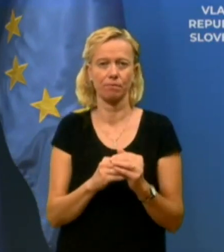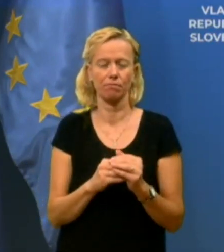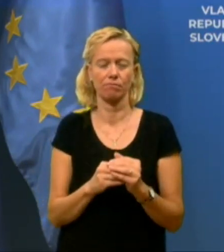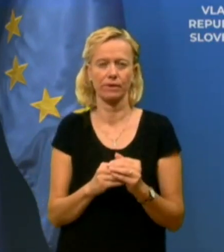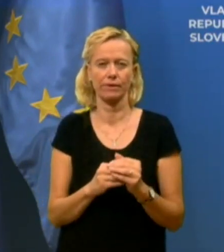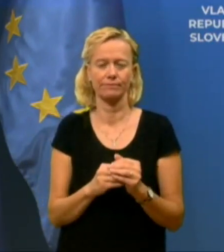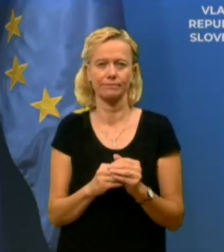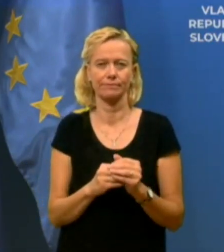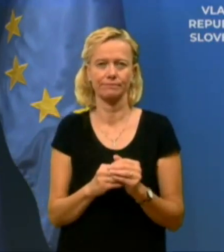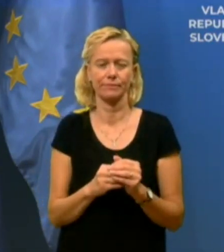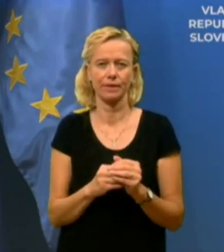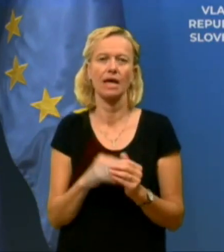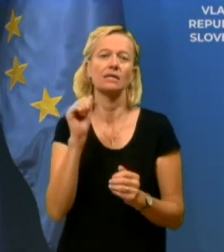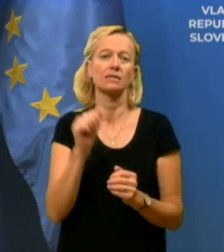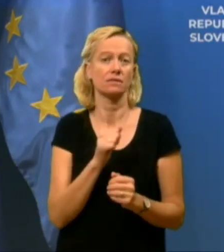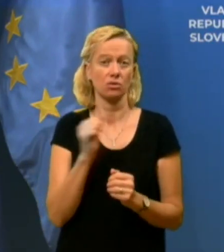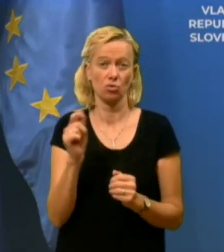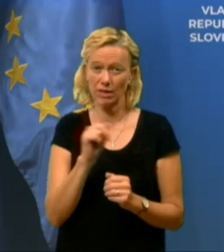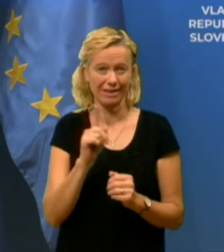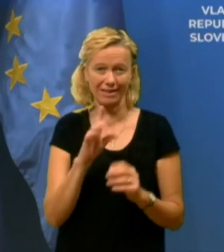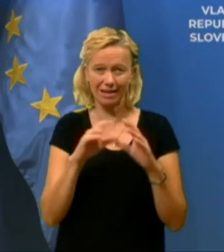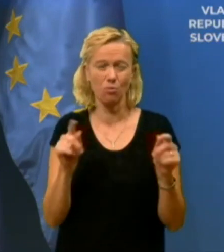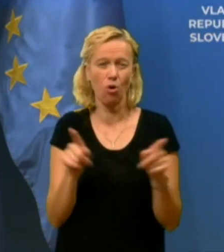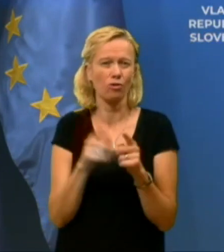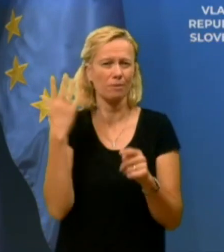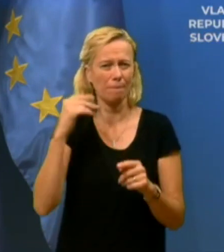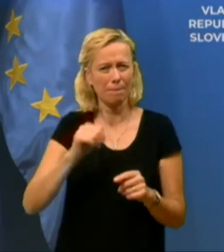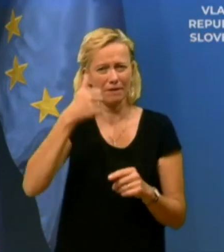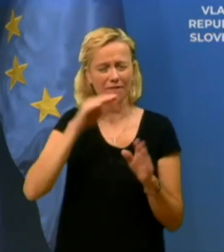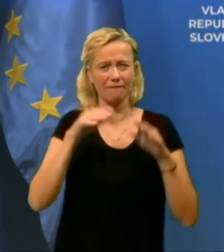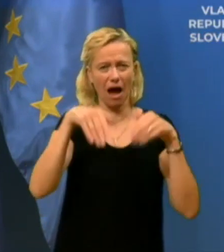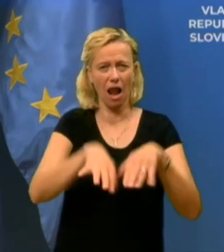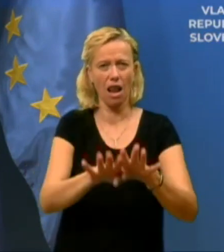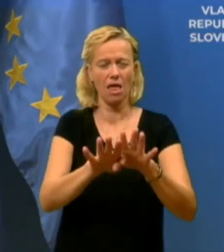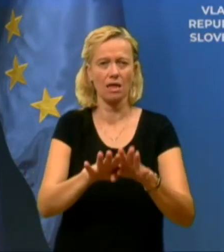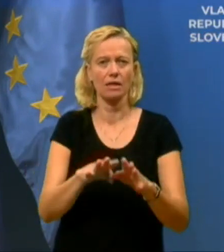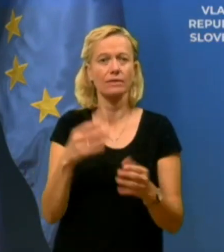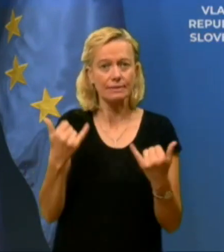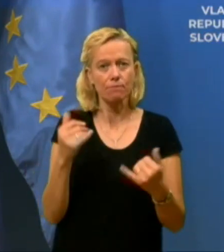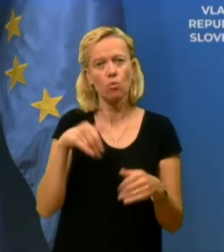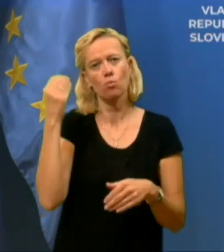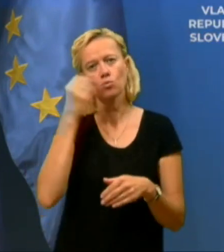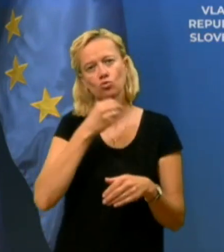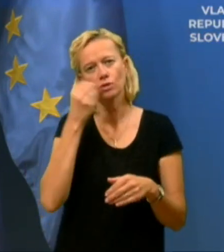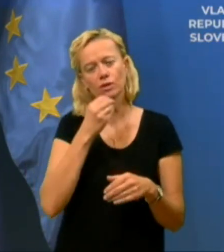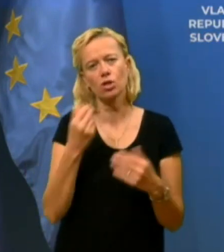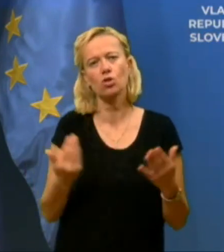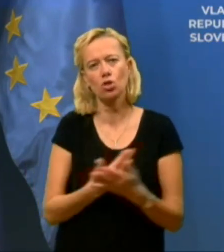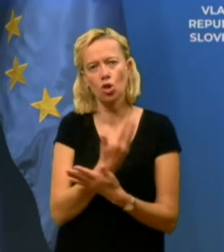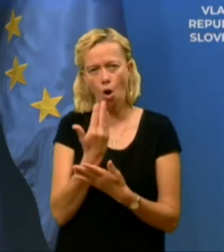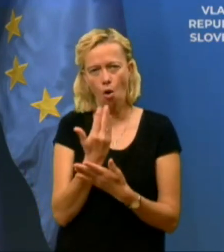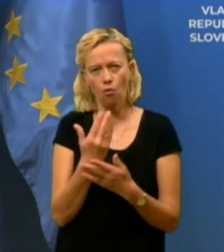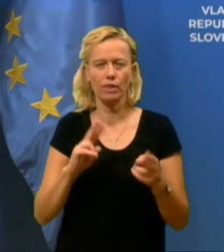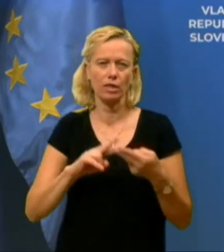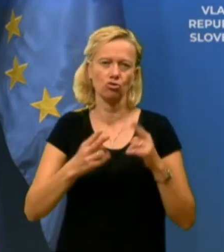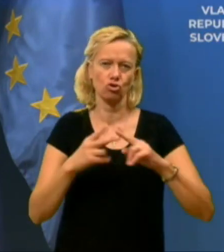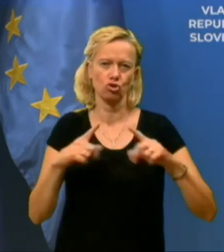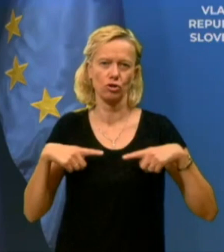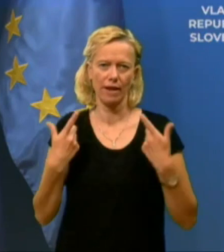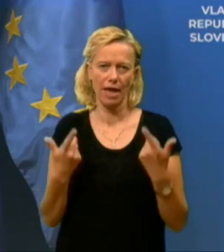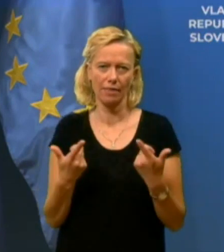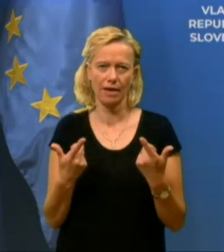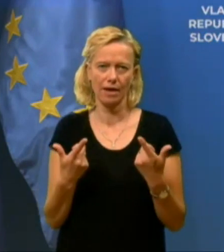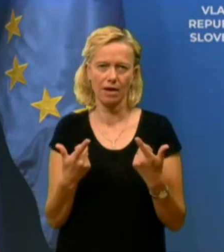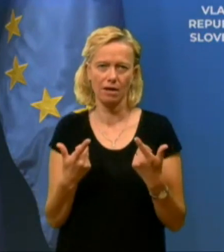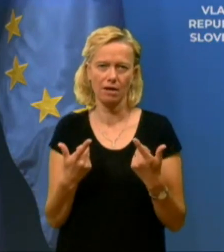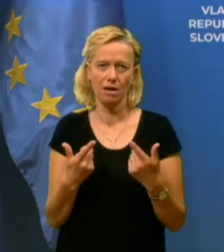da ne naredimo to, kaj smo naredili v prvem valo, zato, da se naučimo ta nov način, ta način, nov način življenja, ki je na konc koncu